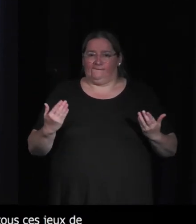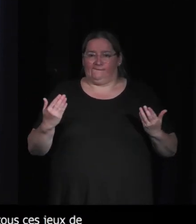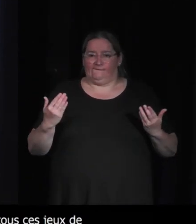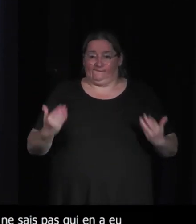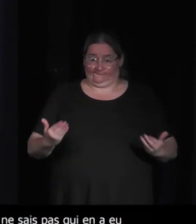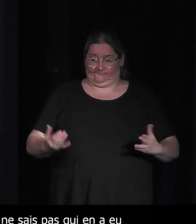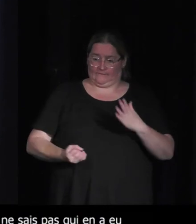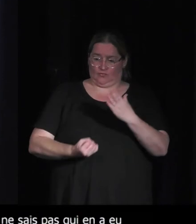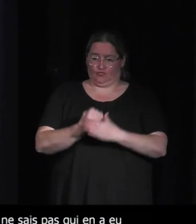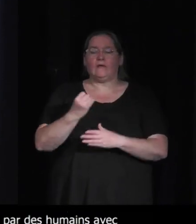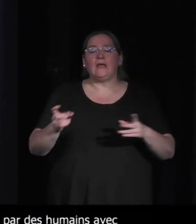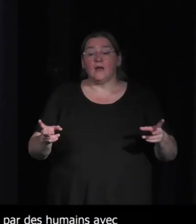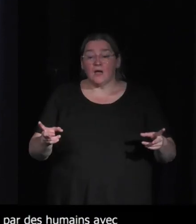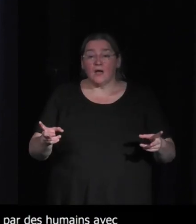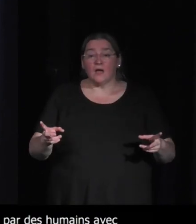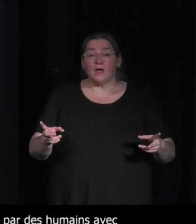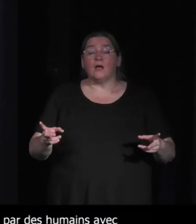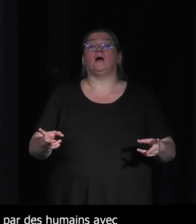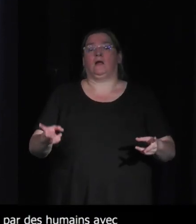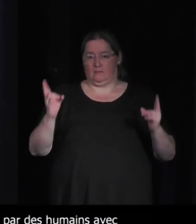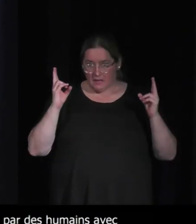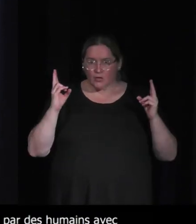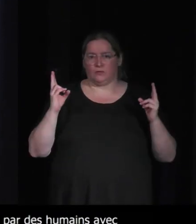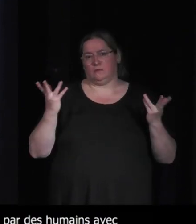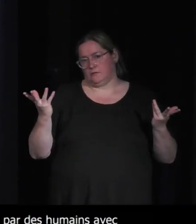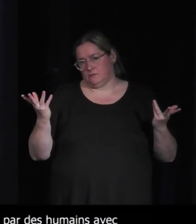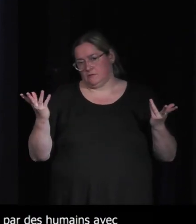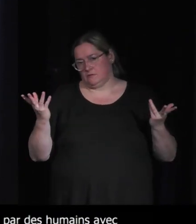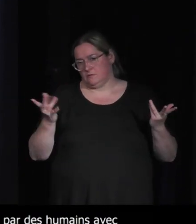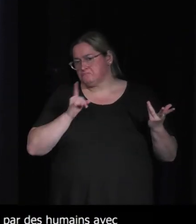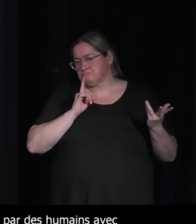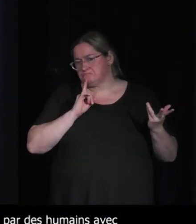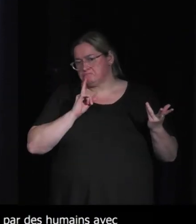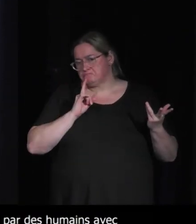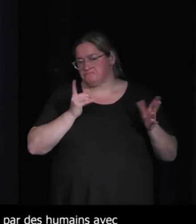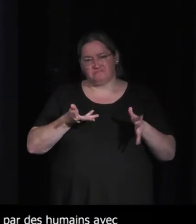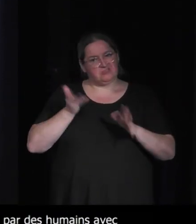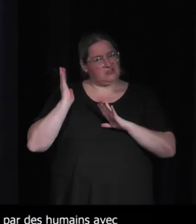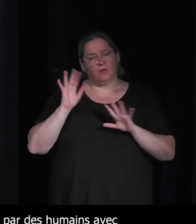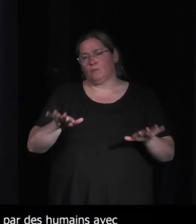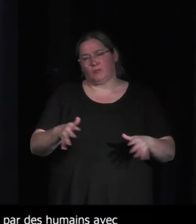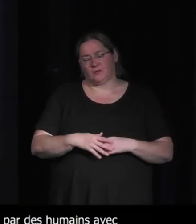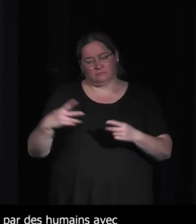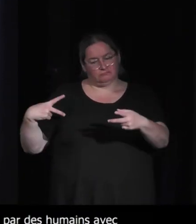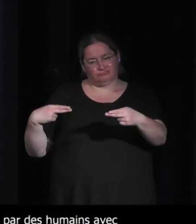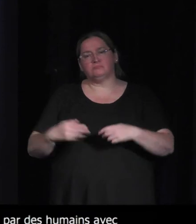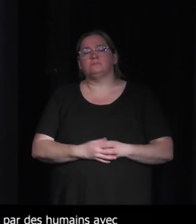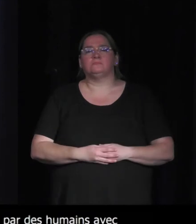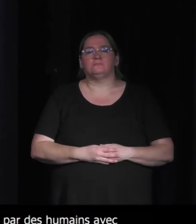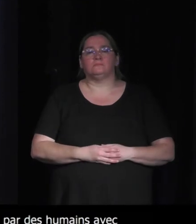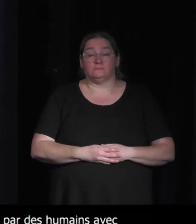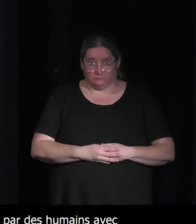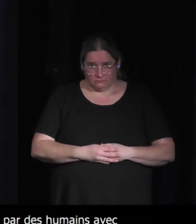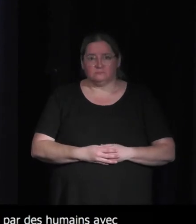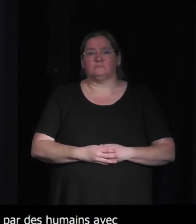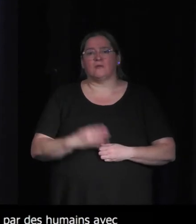de nouvel âge mais qui est déjà bien implanté depuis dix ans ou plus on revoit ces